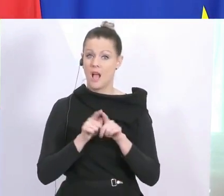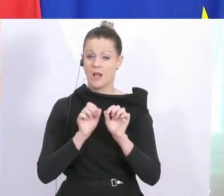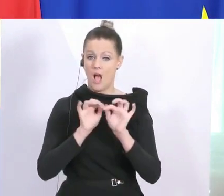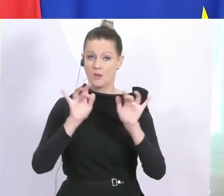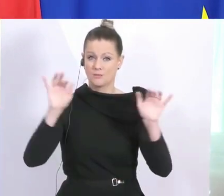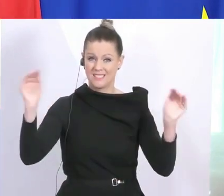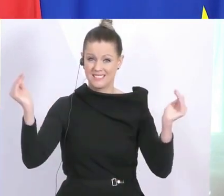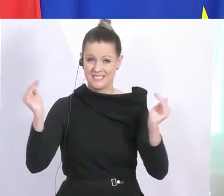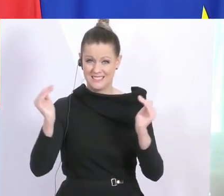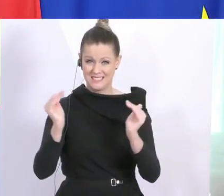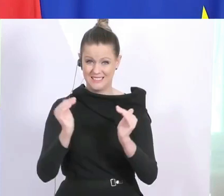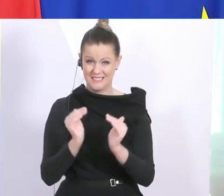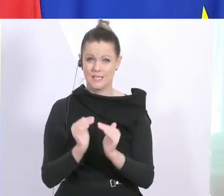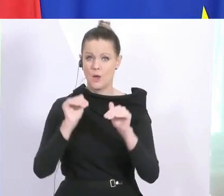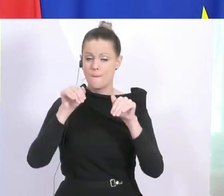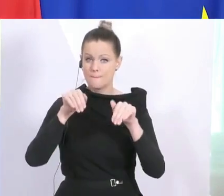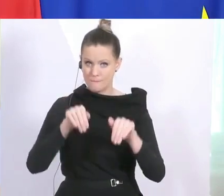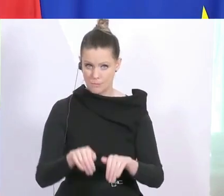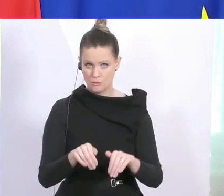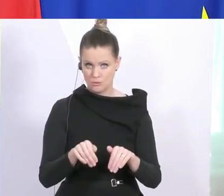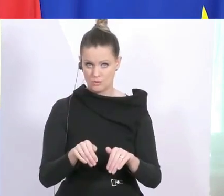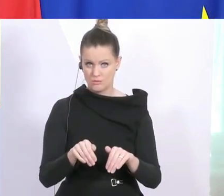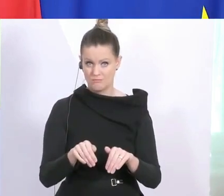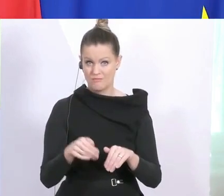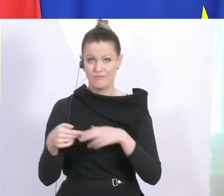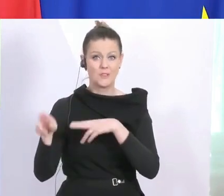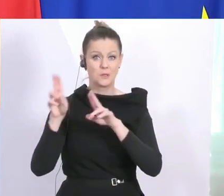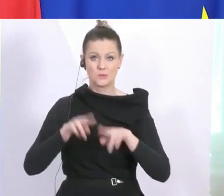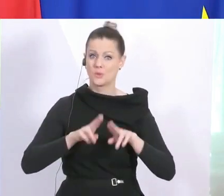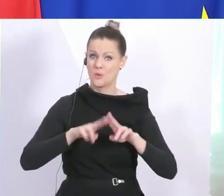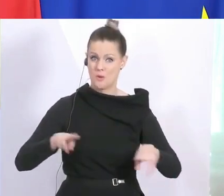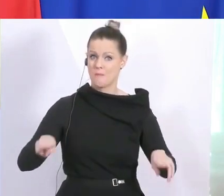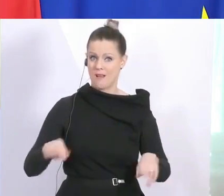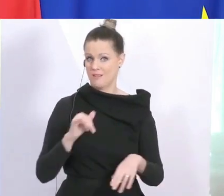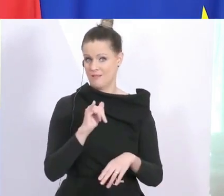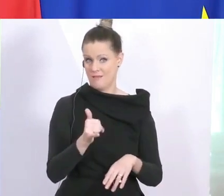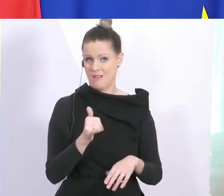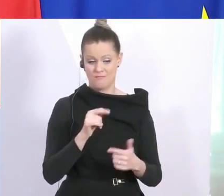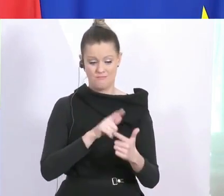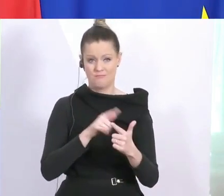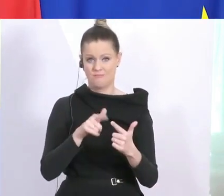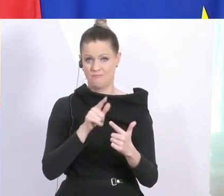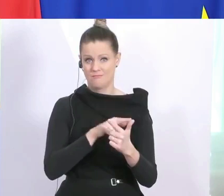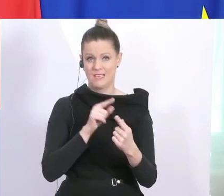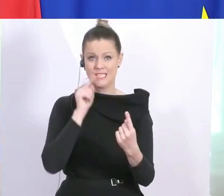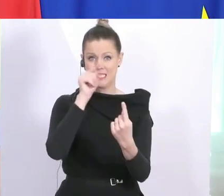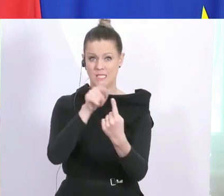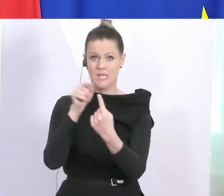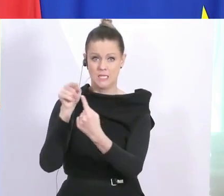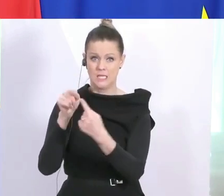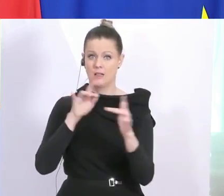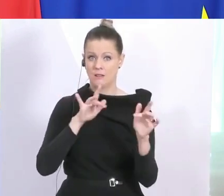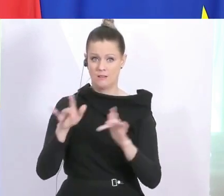zu kommen, dass es möglich ist, wieder zur Normalität zurückzukehren. Und das sind die zwei Ziele, die wir im Blick haben.